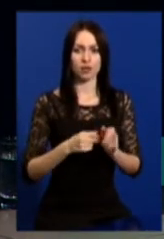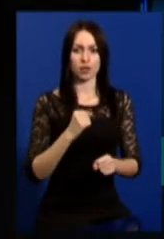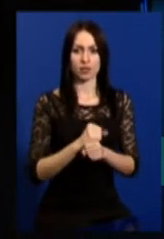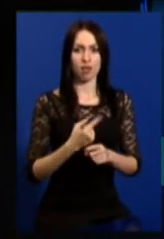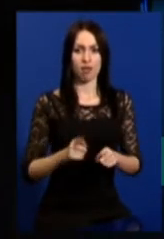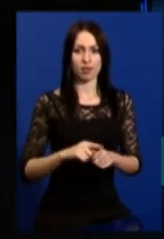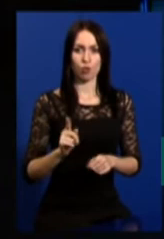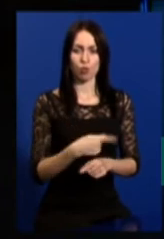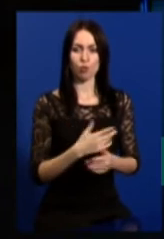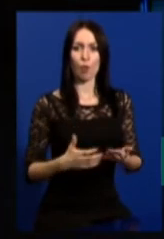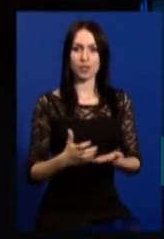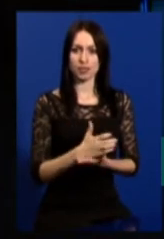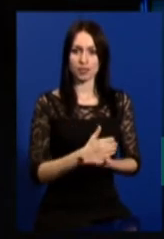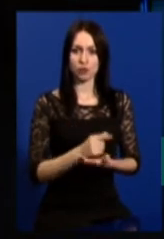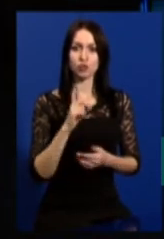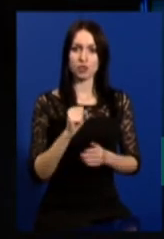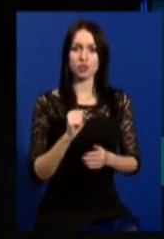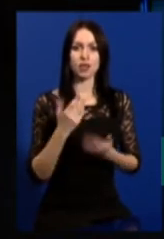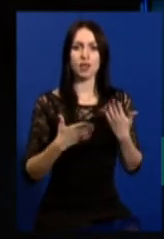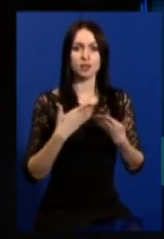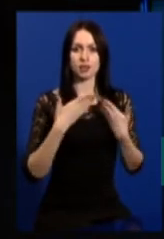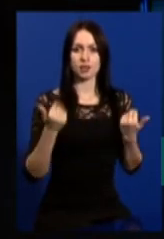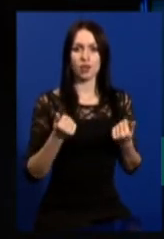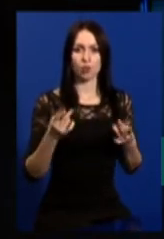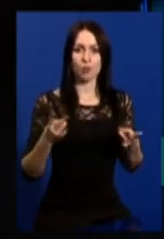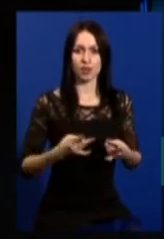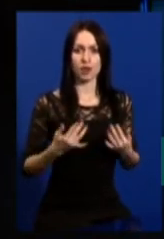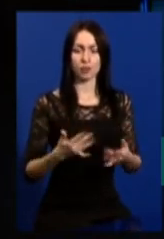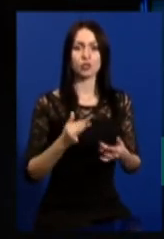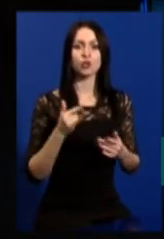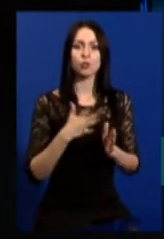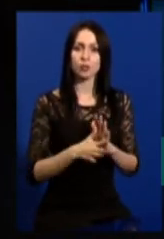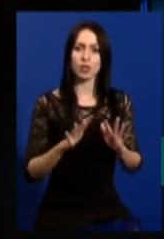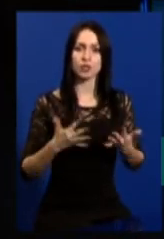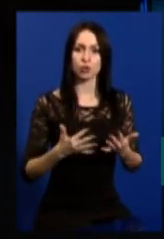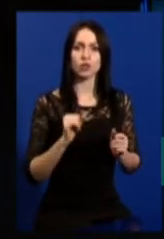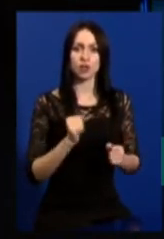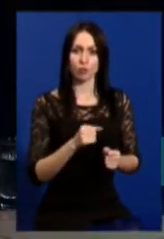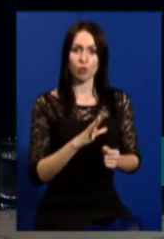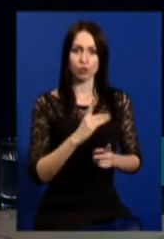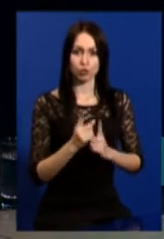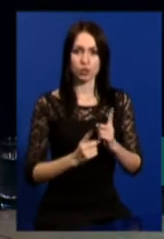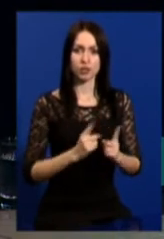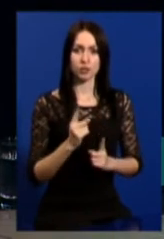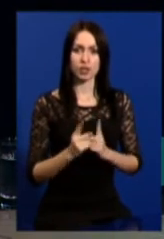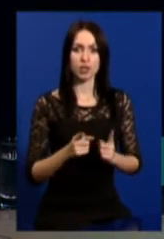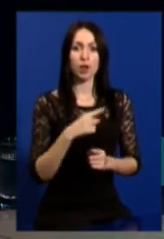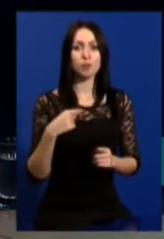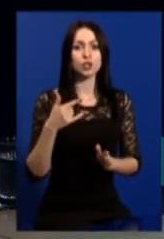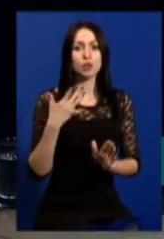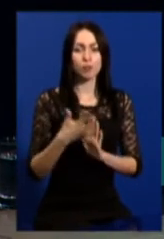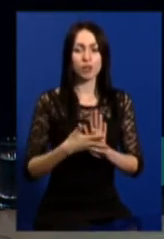мобілізацію. За відсутності потреби? Ну, ситуація же може швидко змінюватися. Ми же